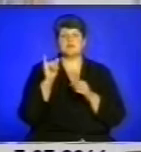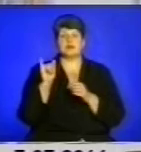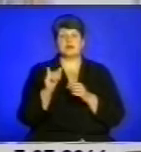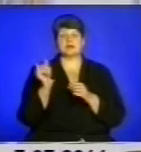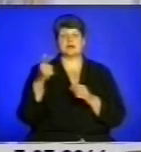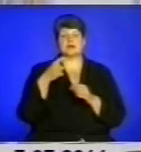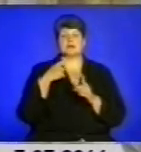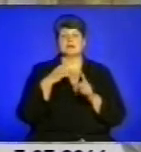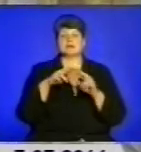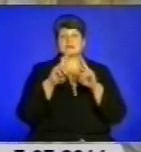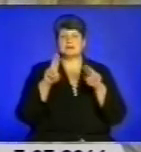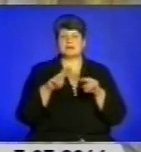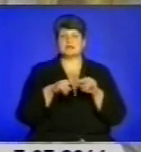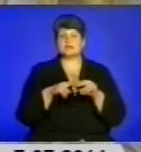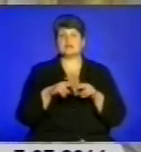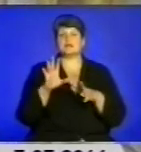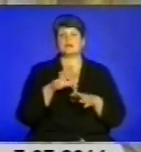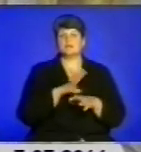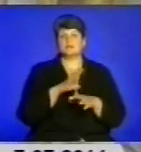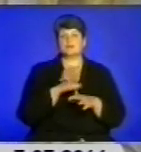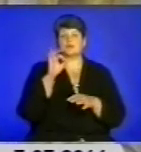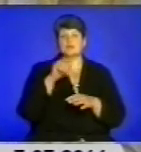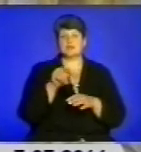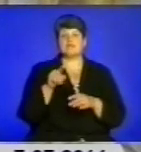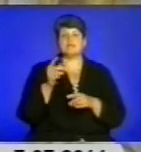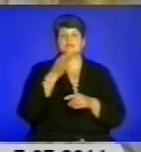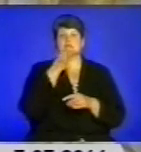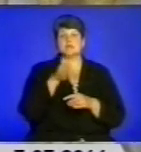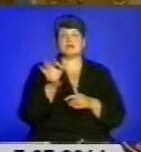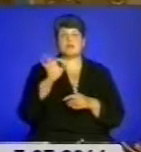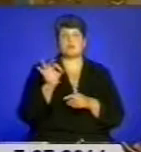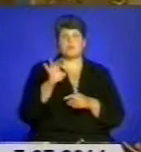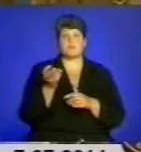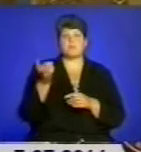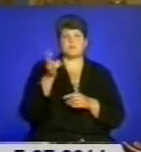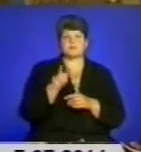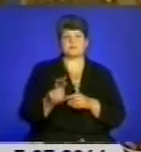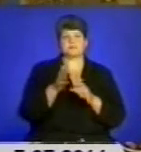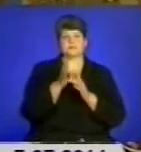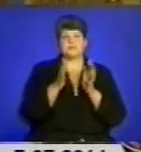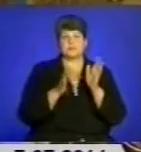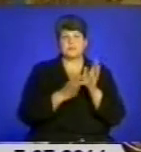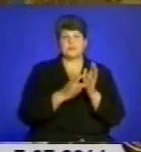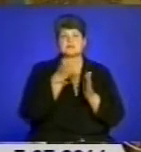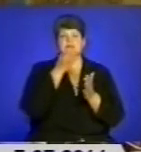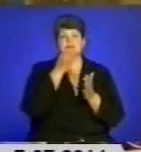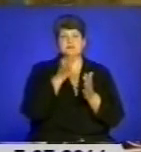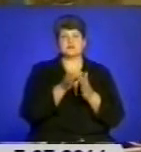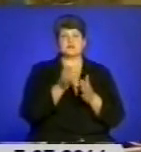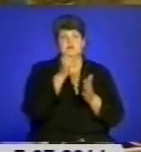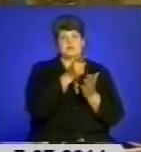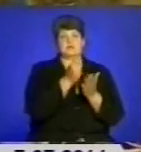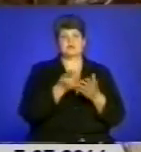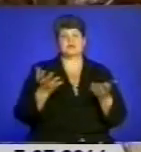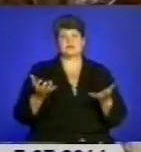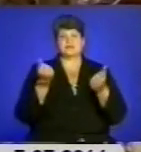Притеча був посланцем Бога. Він сповістив людям про прихід і живу присутність Месії на землі. Він указав на Спасителя і хрестить його